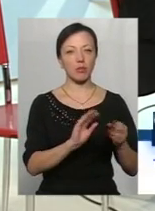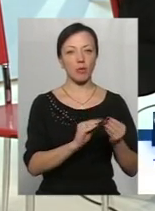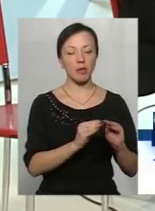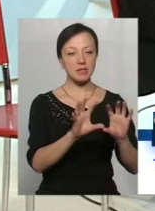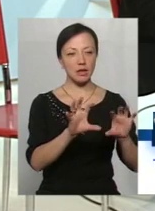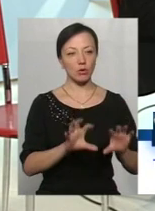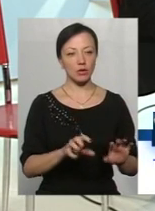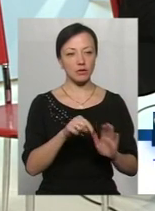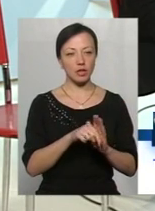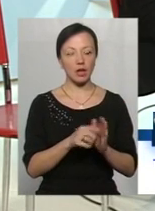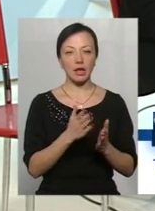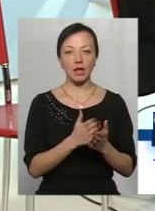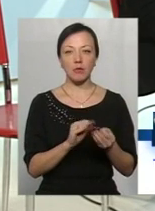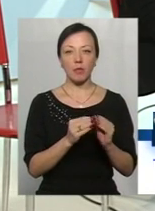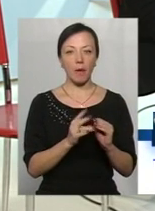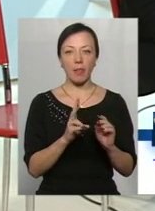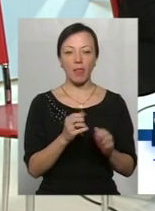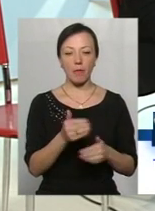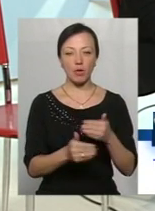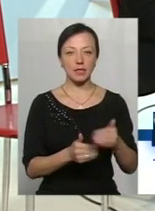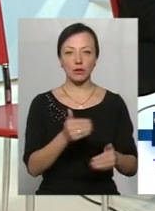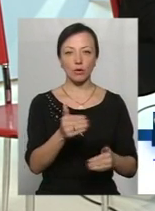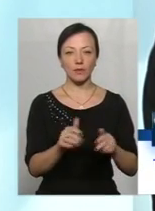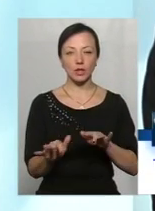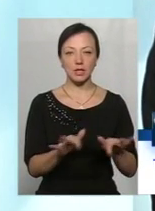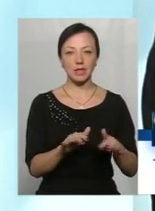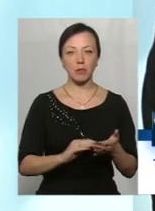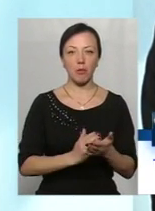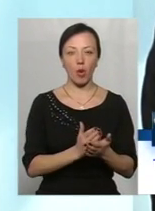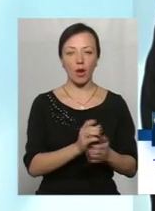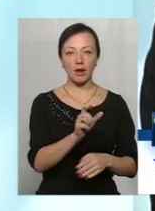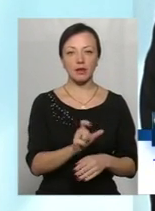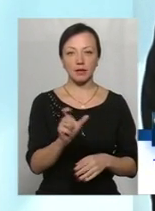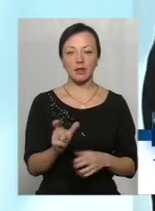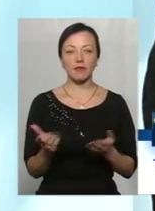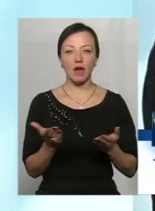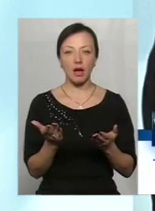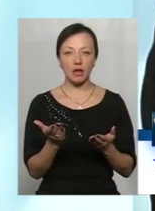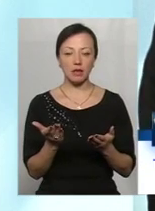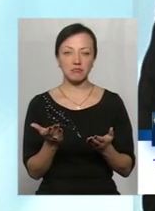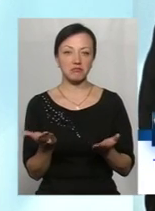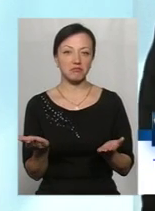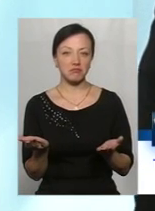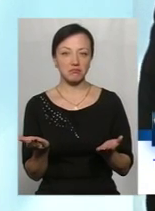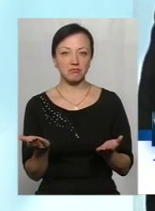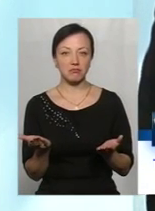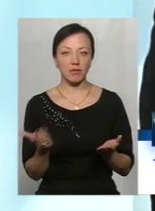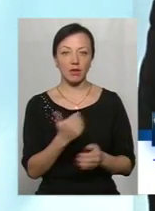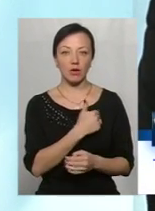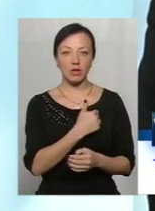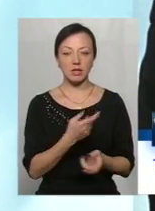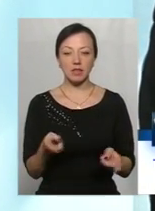проблеми непослідовності дій політиків, які схильні до того, щоб все-таки залишати